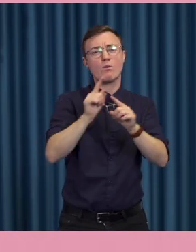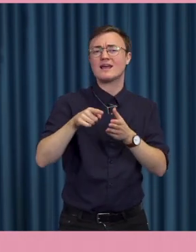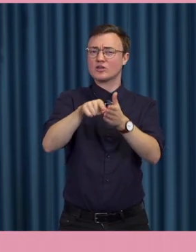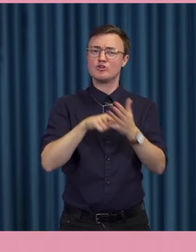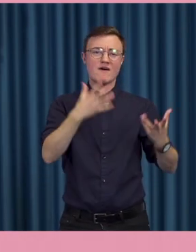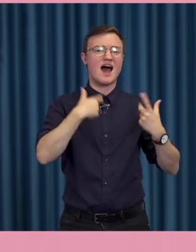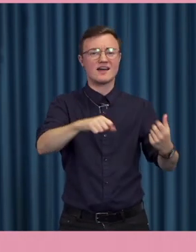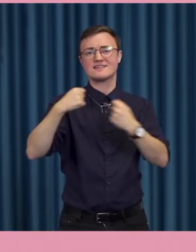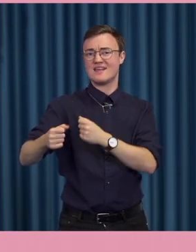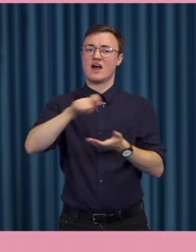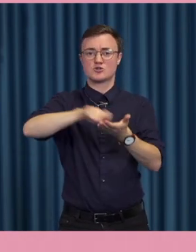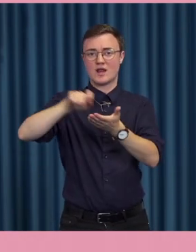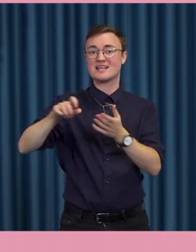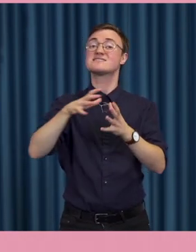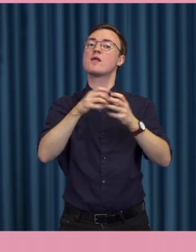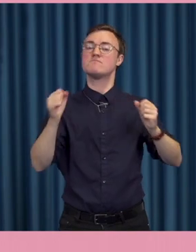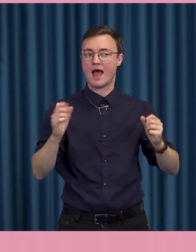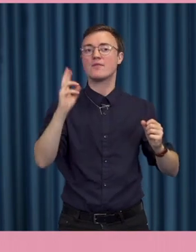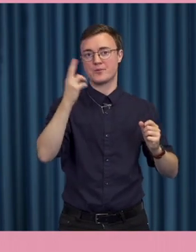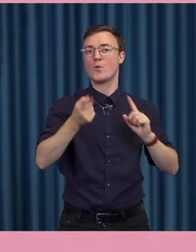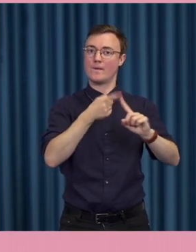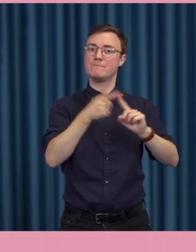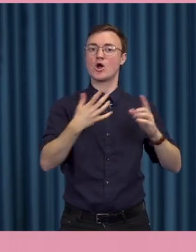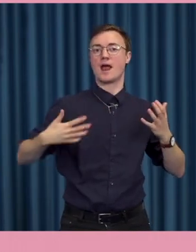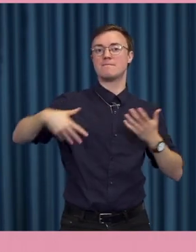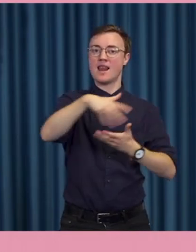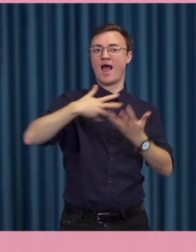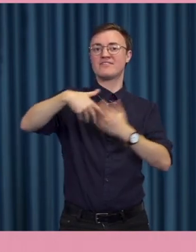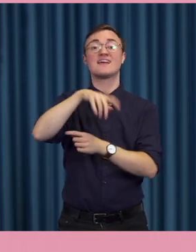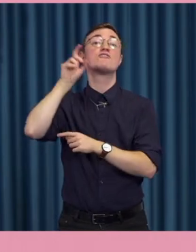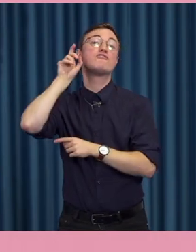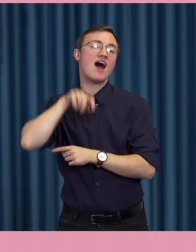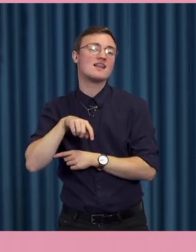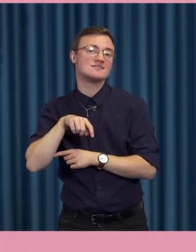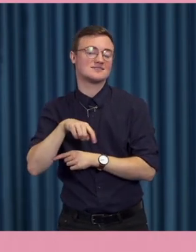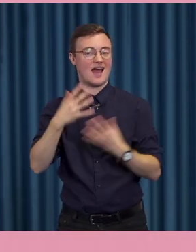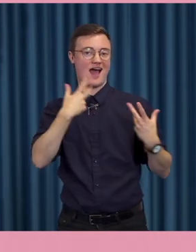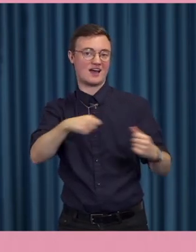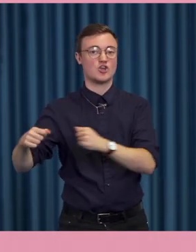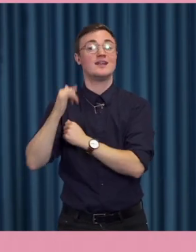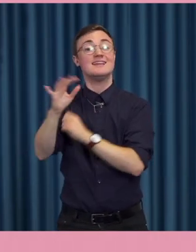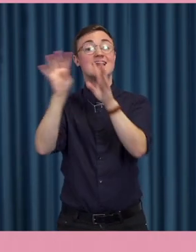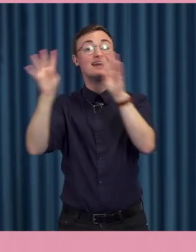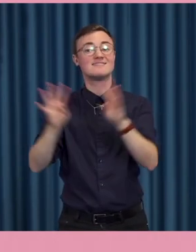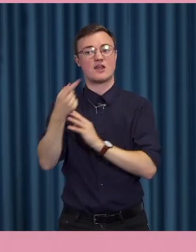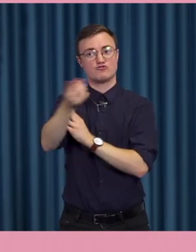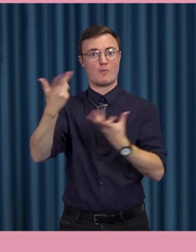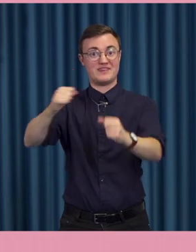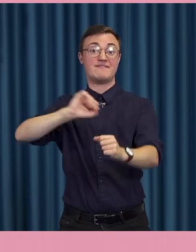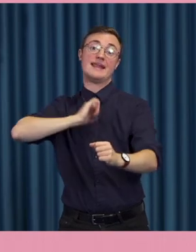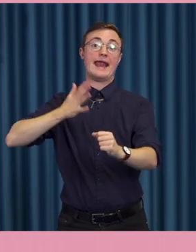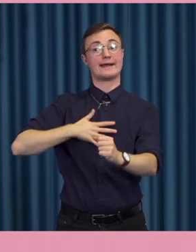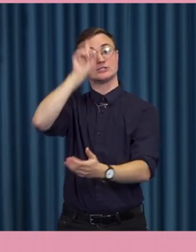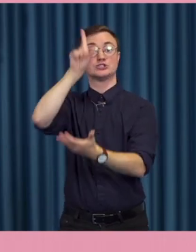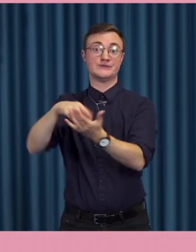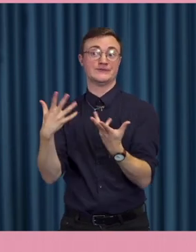journalister. Men det börjar blandas upp väldigt mycket med falska aktörer online som driver teser. Och journalister